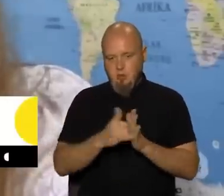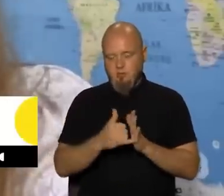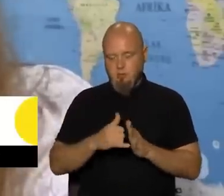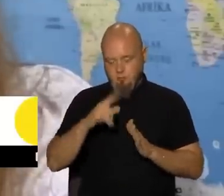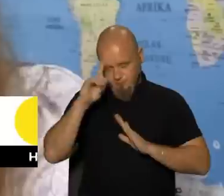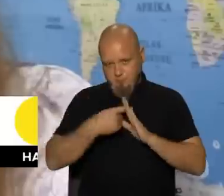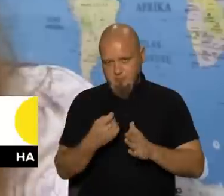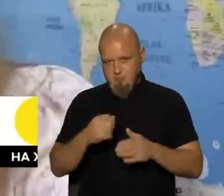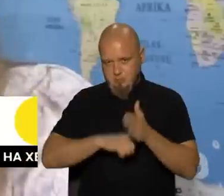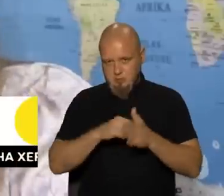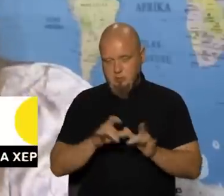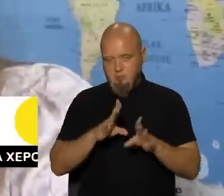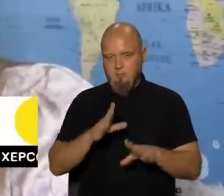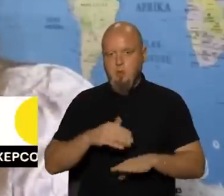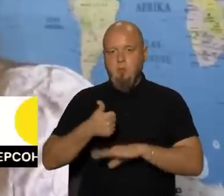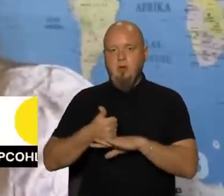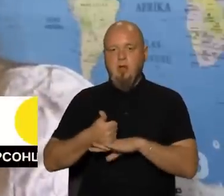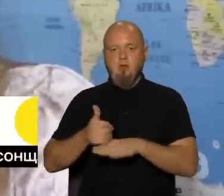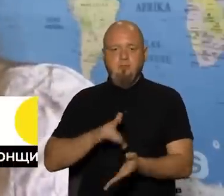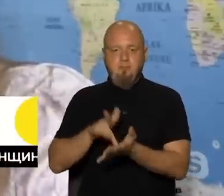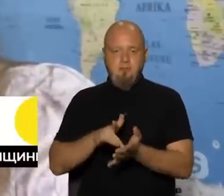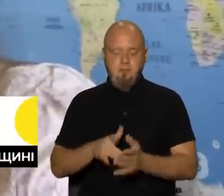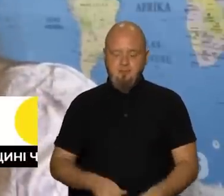губернатор провінції Коджелі. Давайте послухаємо його.